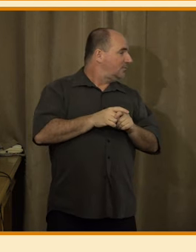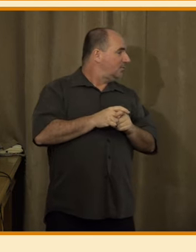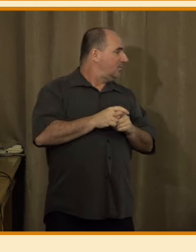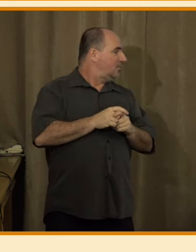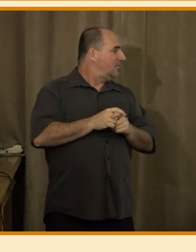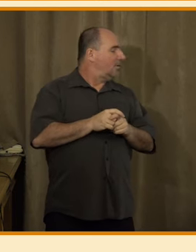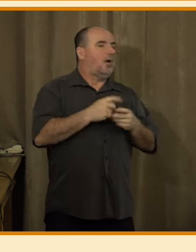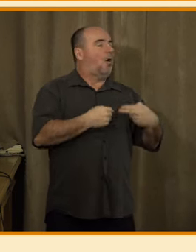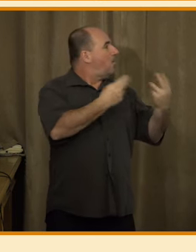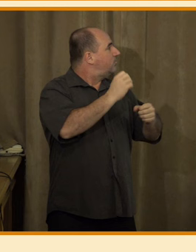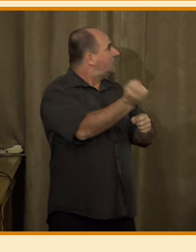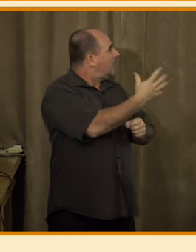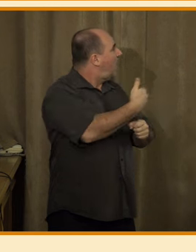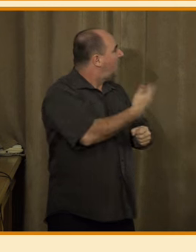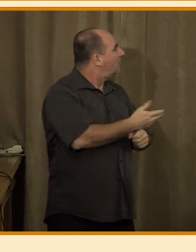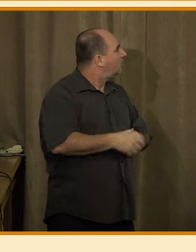Poprosím další slide.